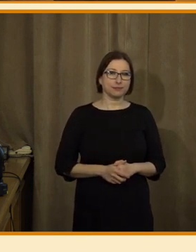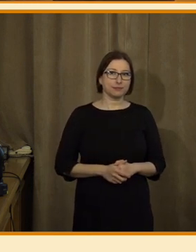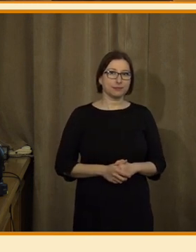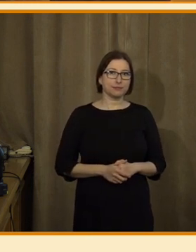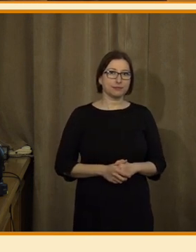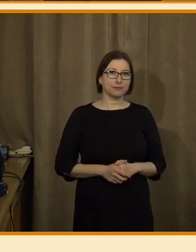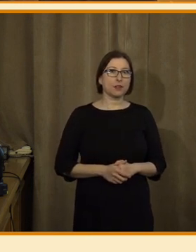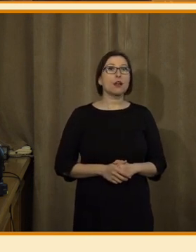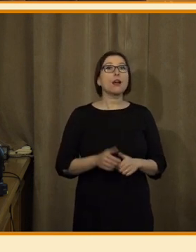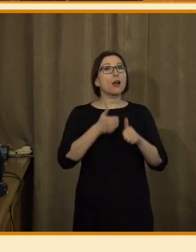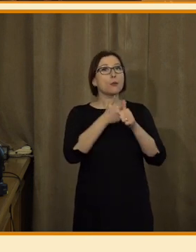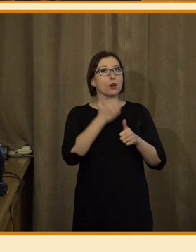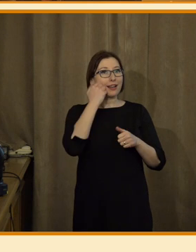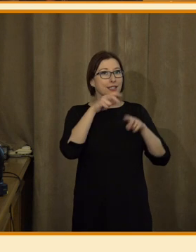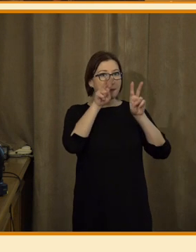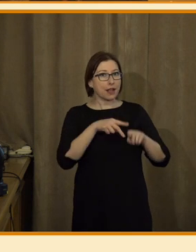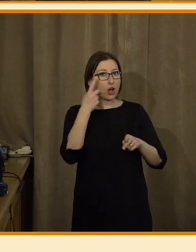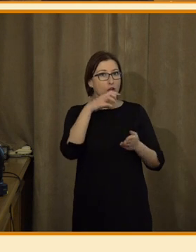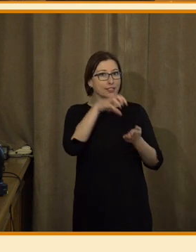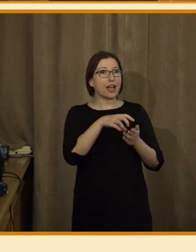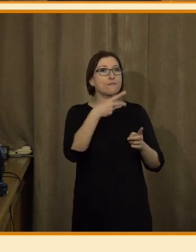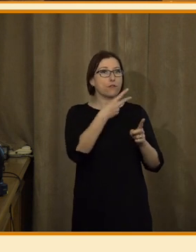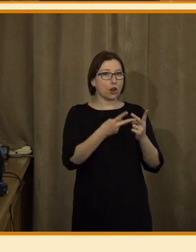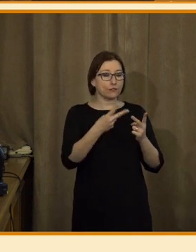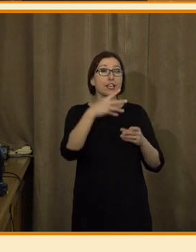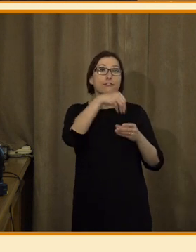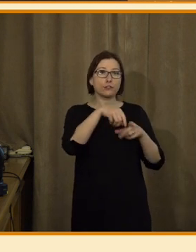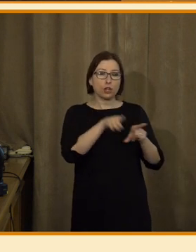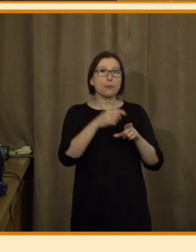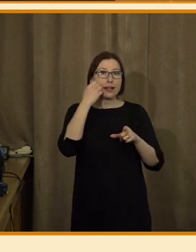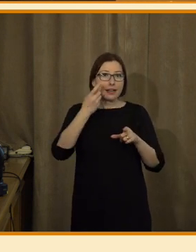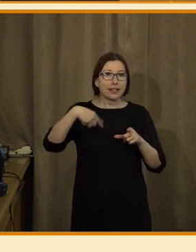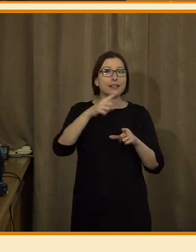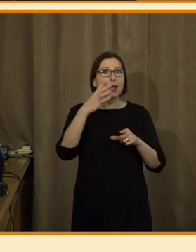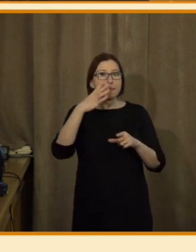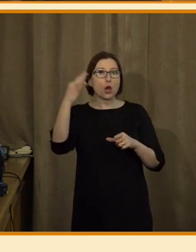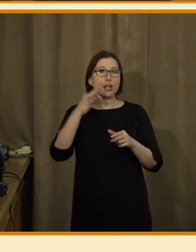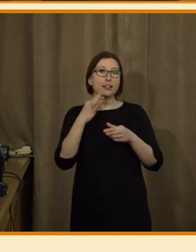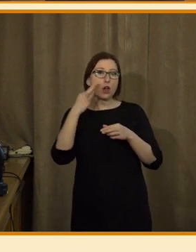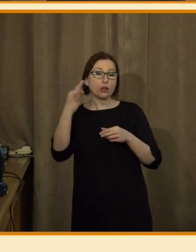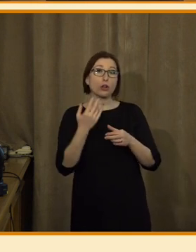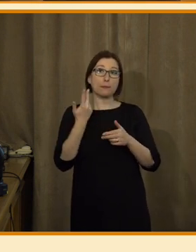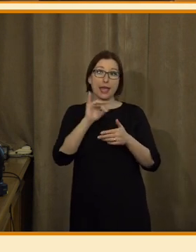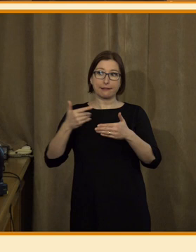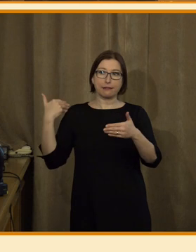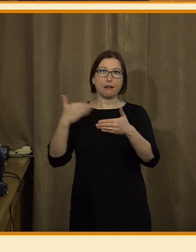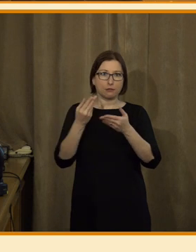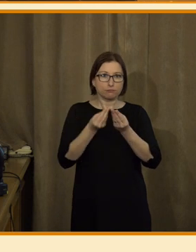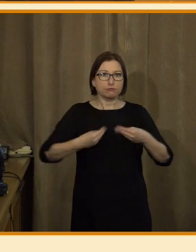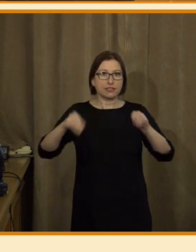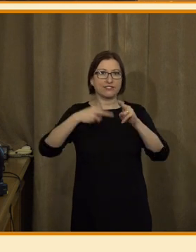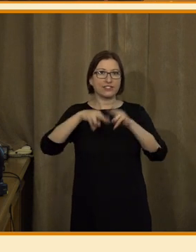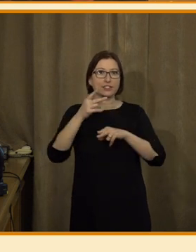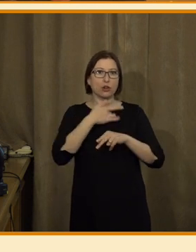Podle nedávné studie lidskoprávní organizace Walkfree se počet lidí, kteří zažívají moderní otroctví, v posledních pěti letech prud se zvýšil.